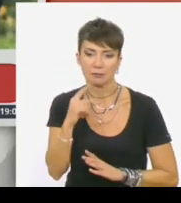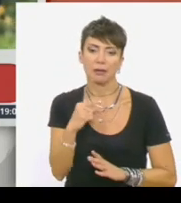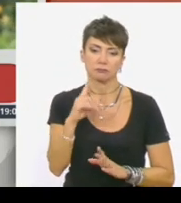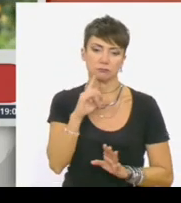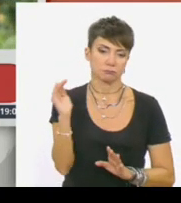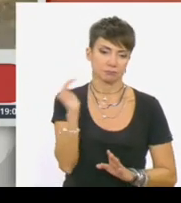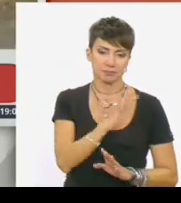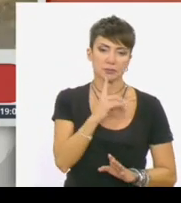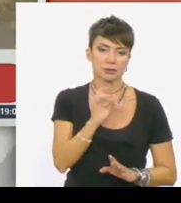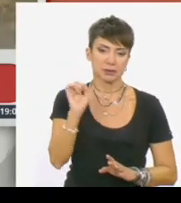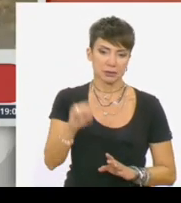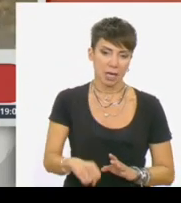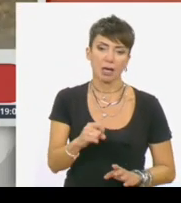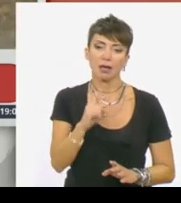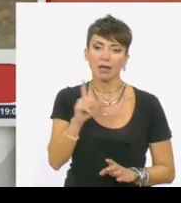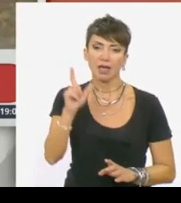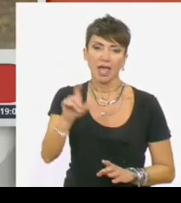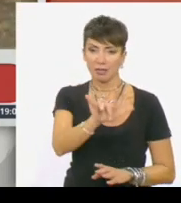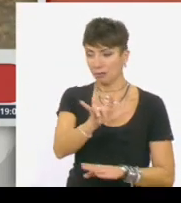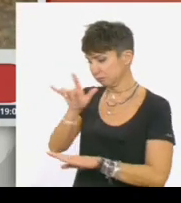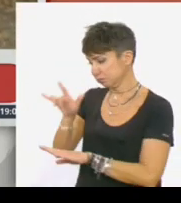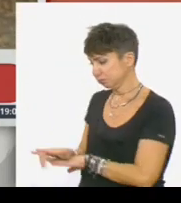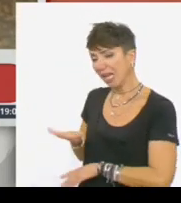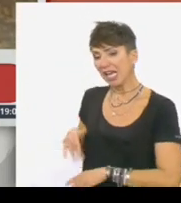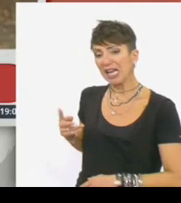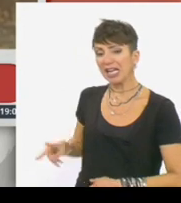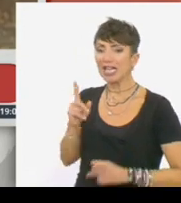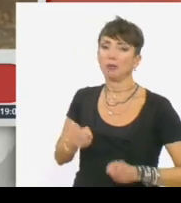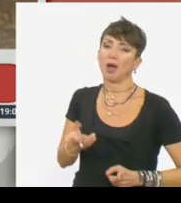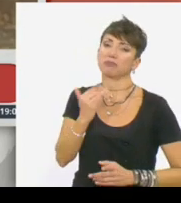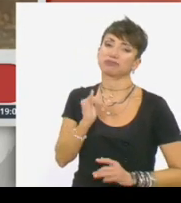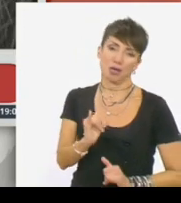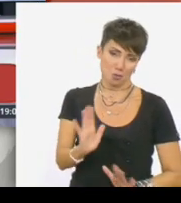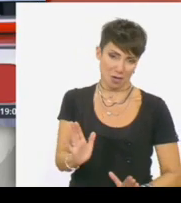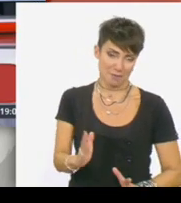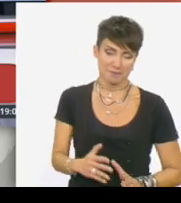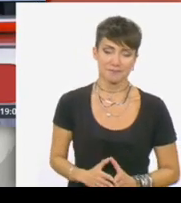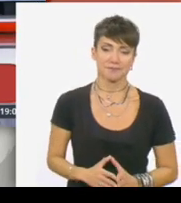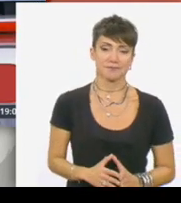γίνει πάντως προχωρούμε στην ιδιαίτερη πατρία της, στην πατρία της Ταχανιά. Σε ευχαριστώ πάρα πολύ.